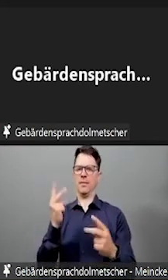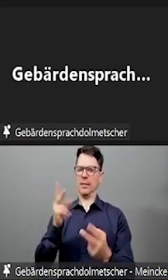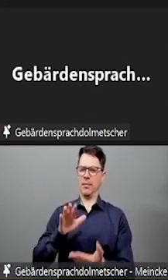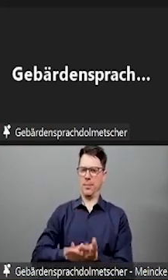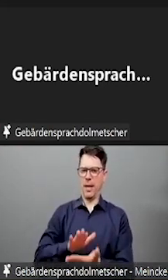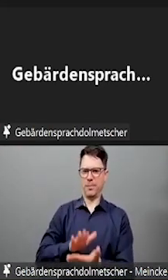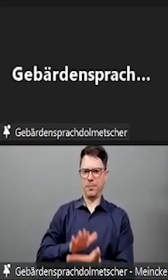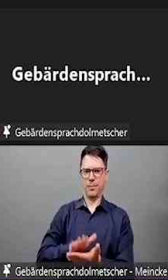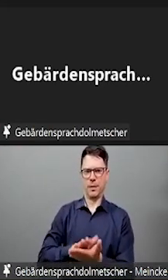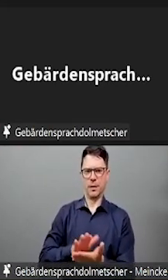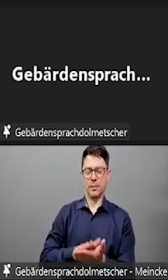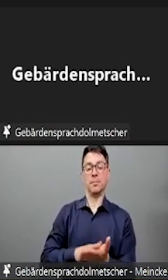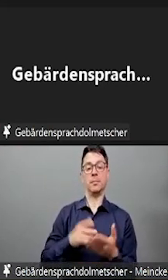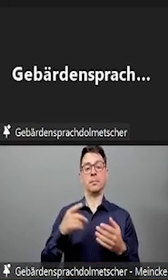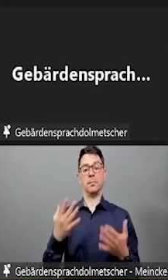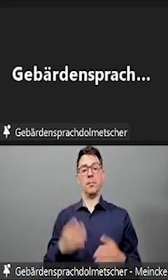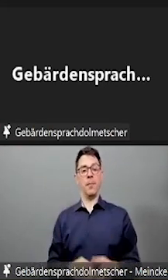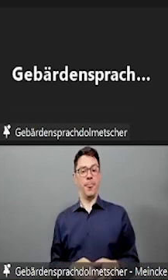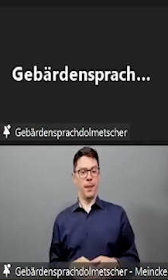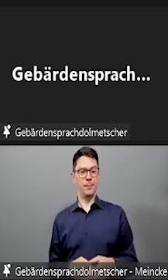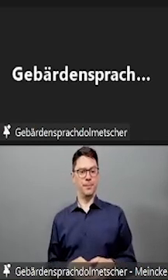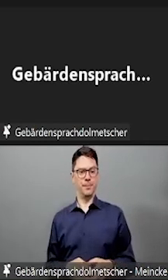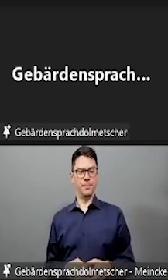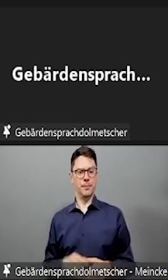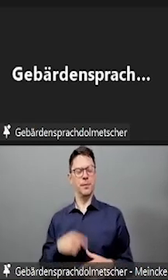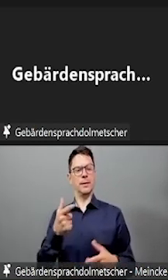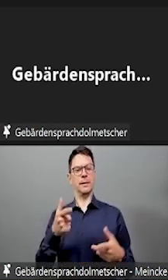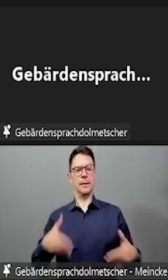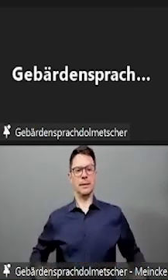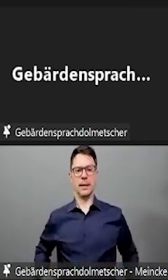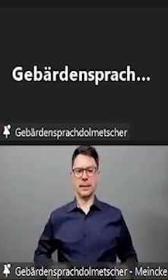Abwicklung funktioniert, dass das gut einzubinden ist.